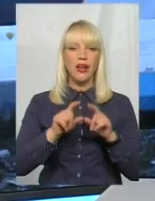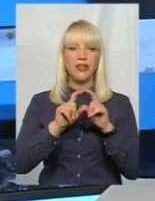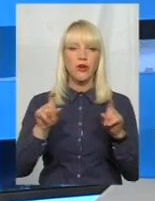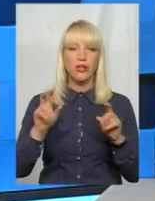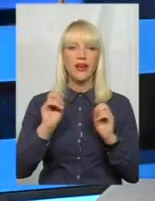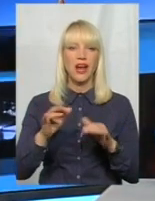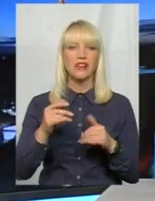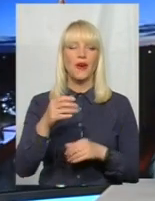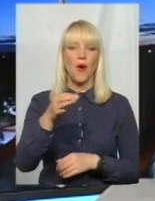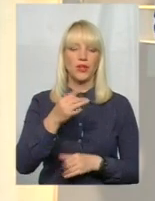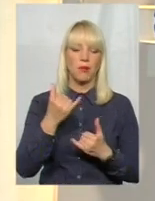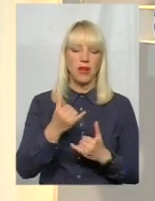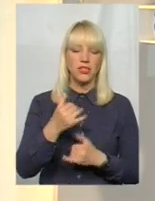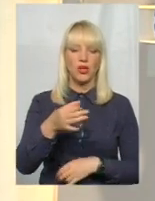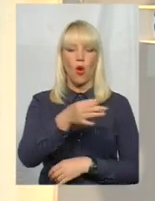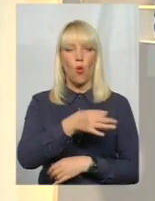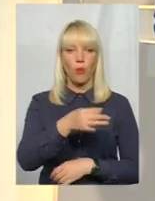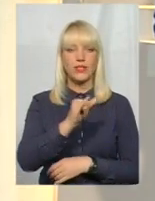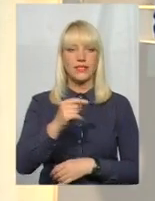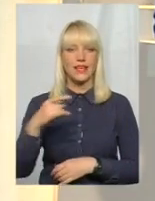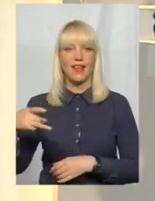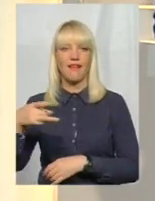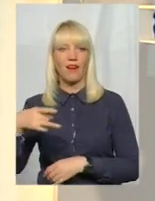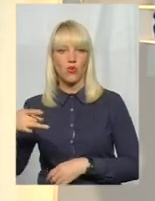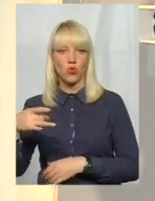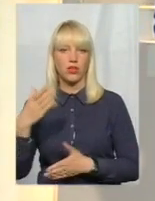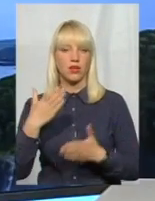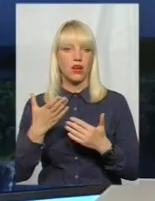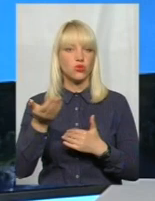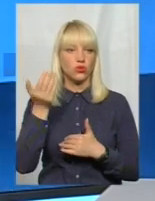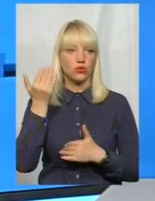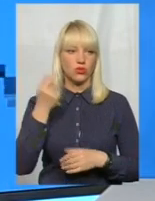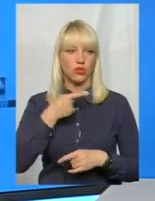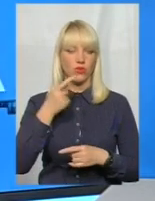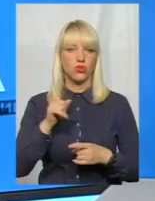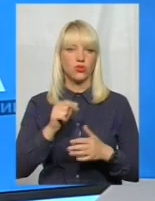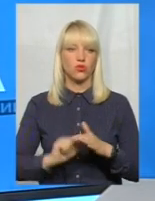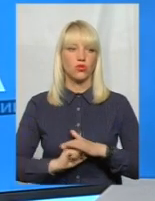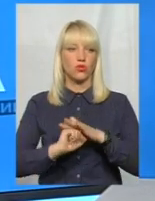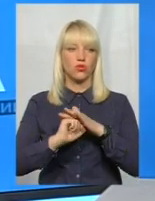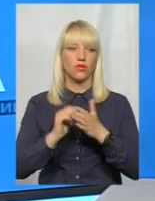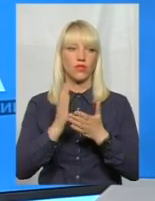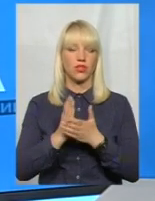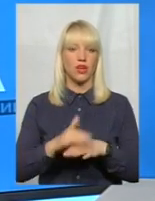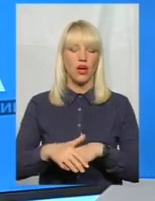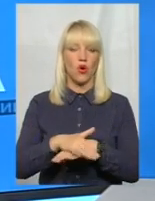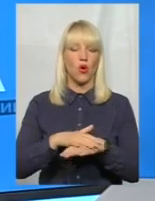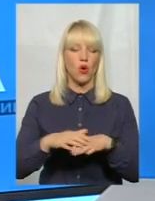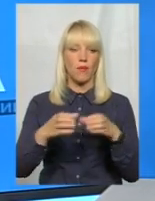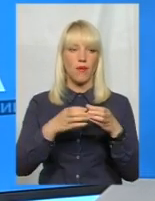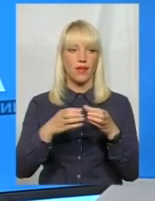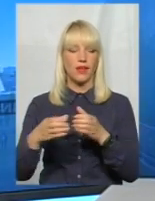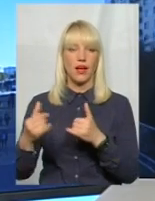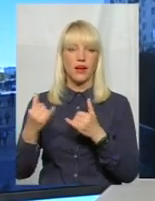теперішні області і теперішні райони. Якщо ми ще тоді казали, що основою є громада, а сьогодні тим